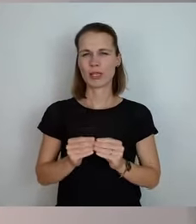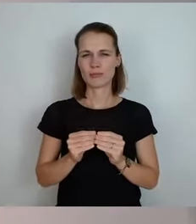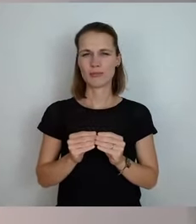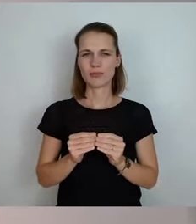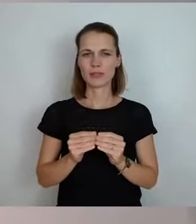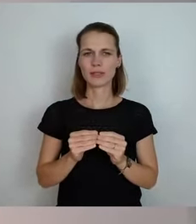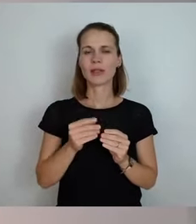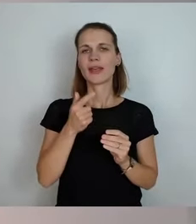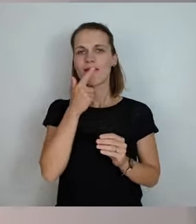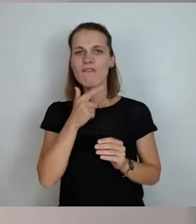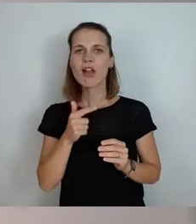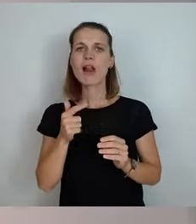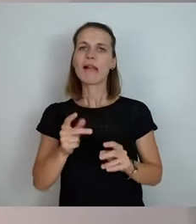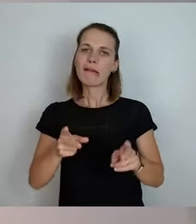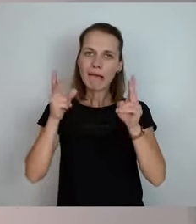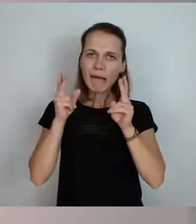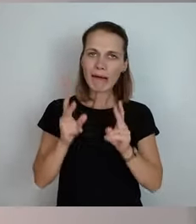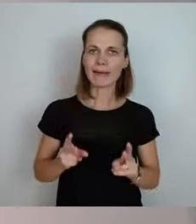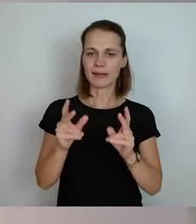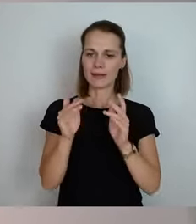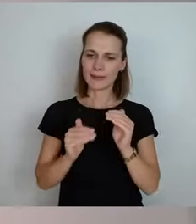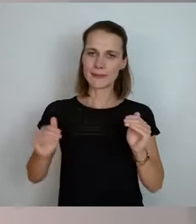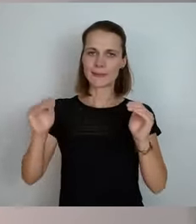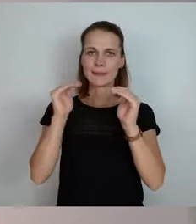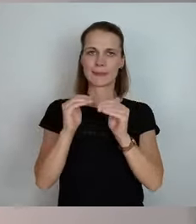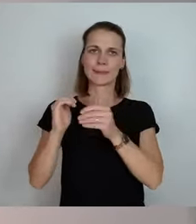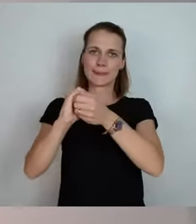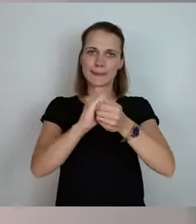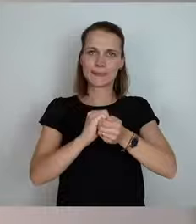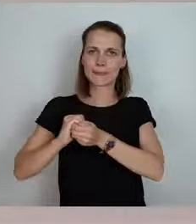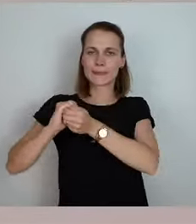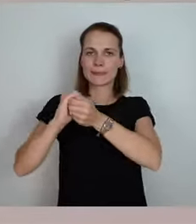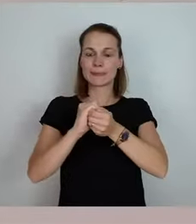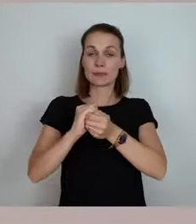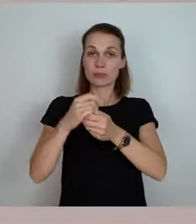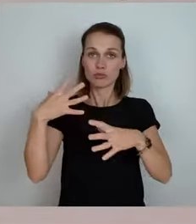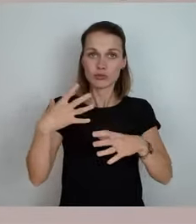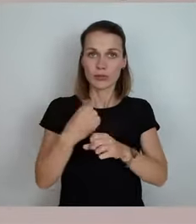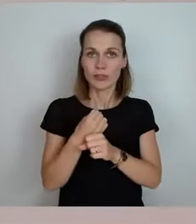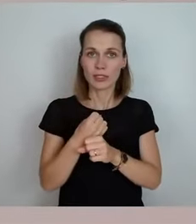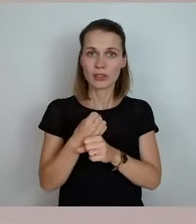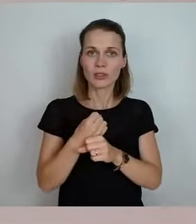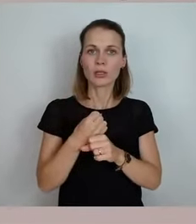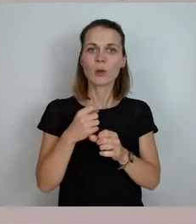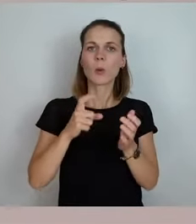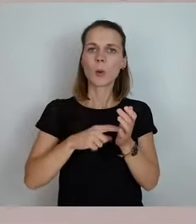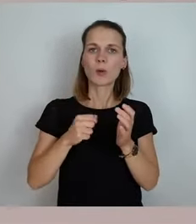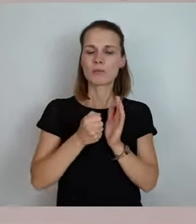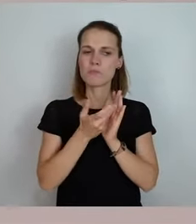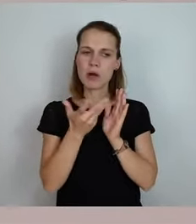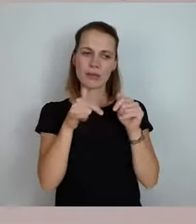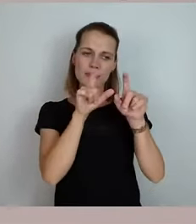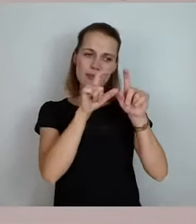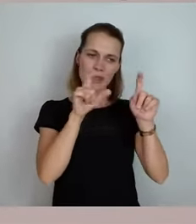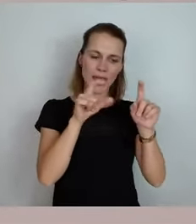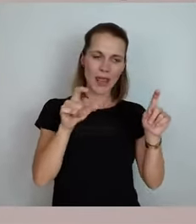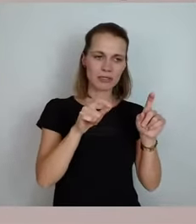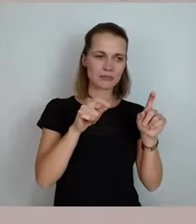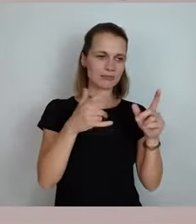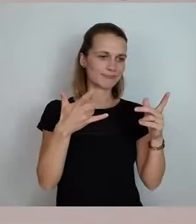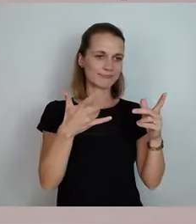Gerechtigkeit zu erzeugen und schafft es nicht, weil gewisse Sachen einfach nicht zu klären sind. damit ist dann immer mehr